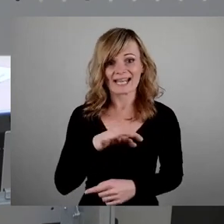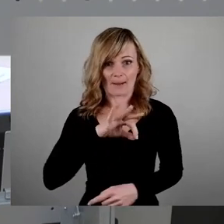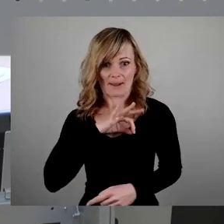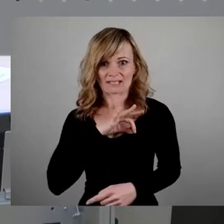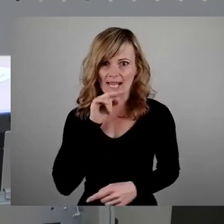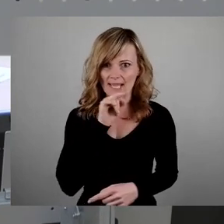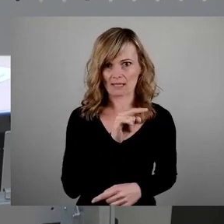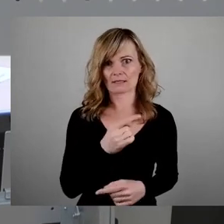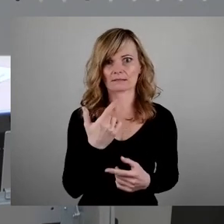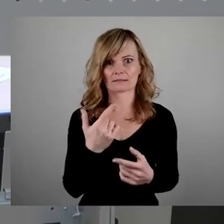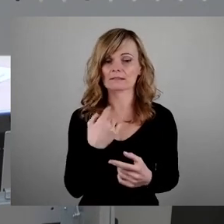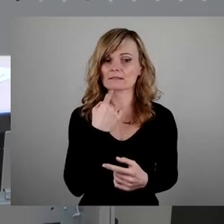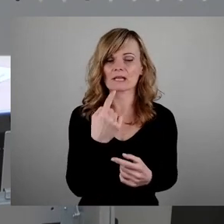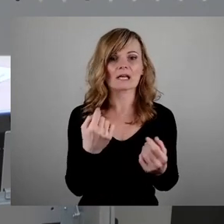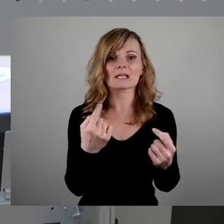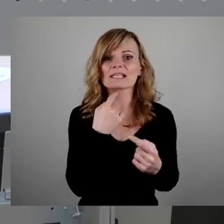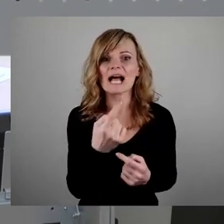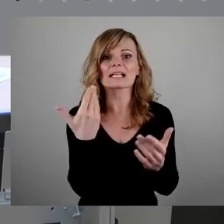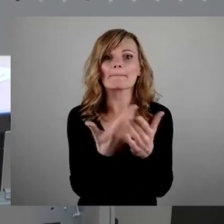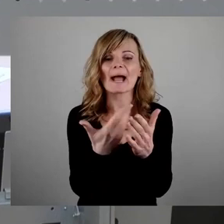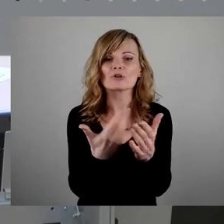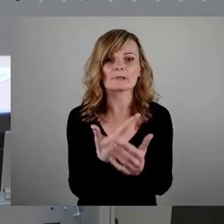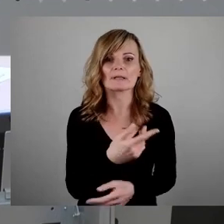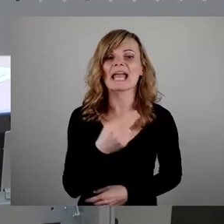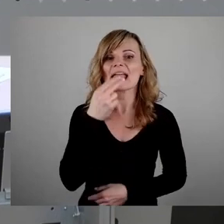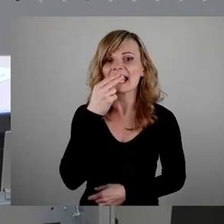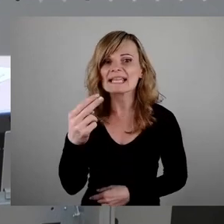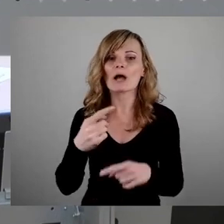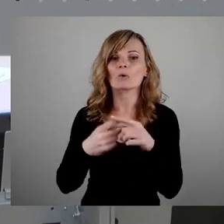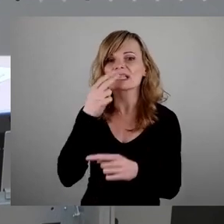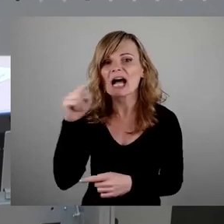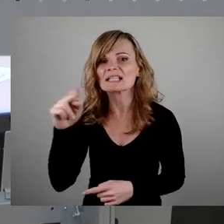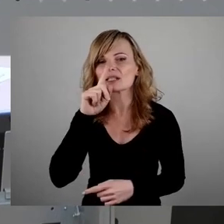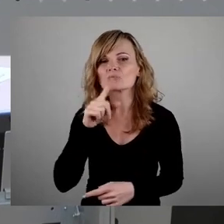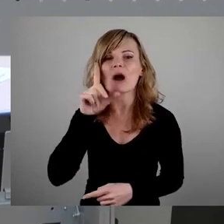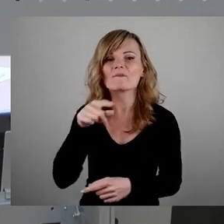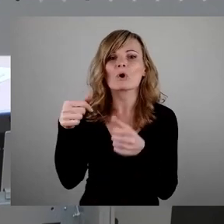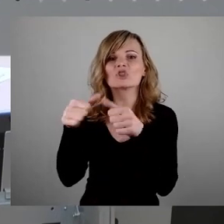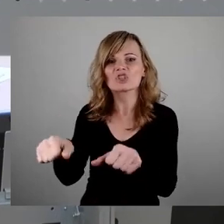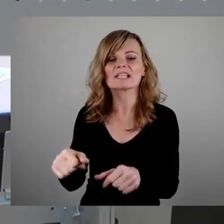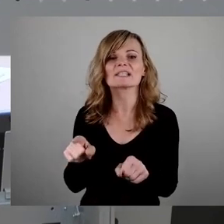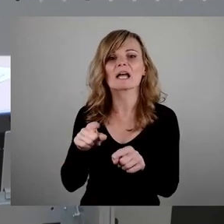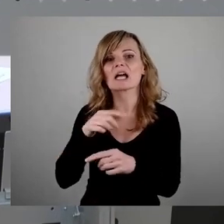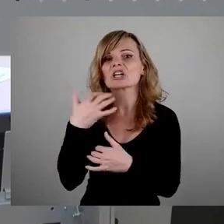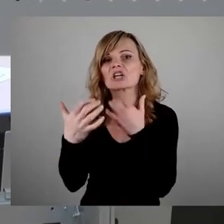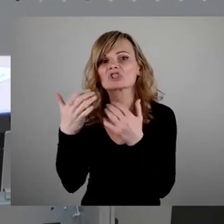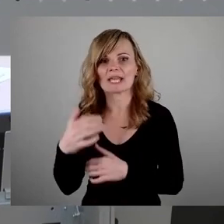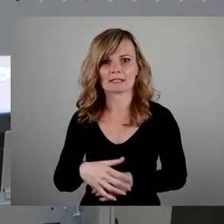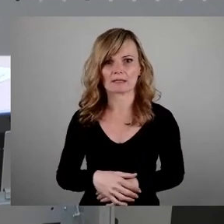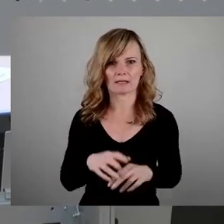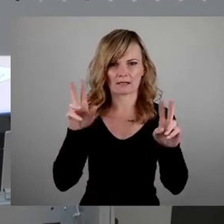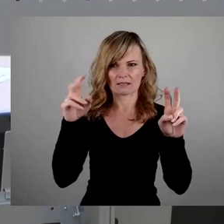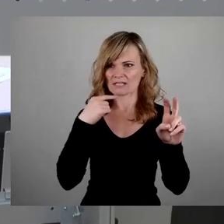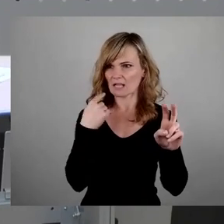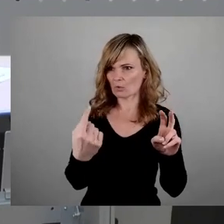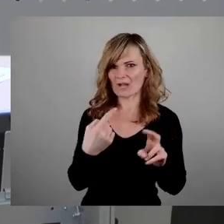Sachen sagt wie Hitler und die Nazis sind nur ein Vogelschiss der Geschichte gewesen, dort eine Kundgebung anmelden